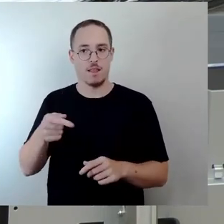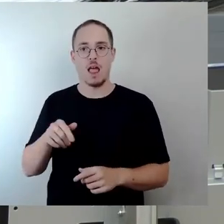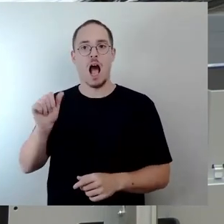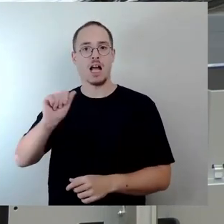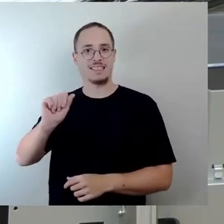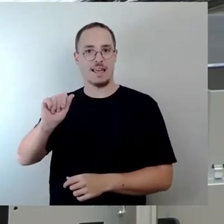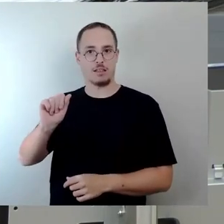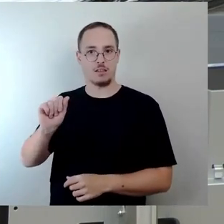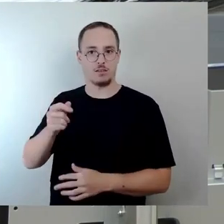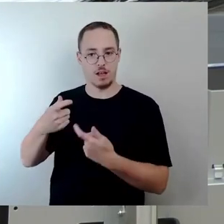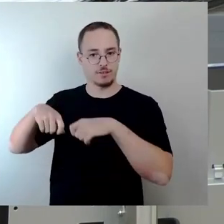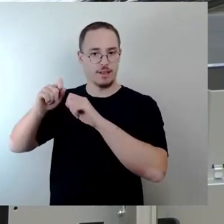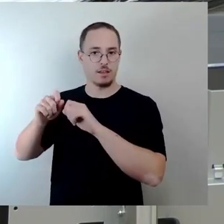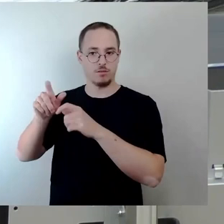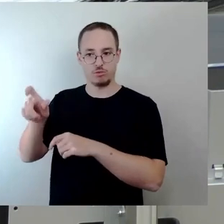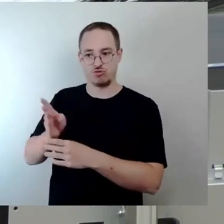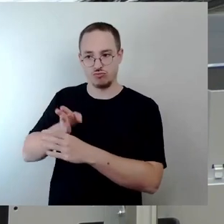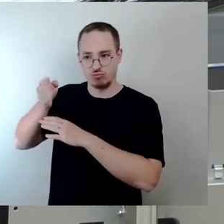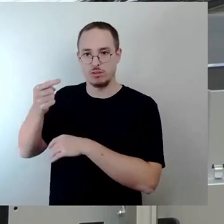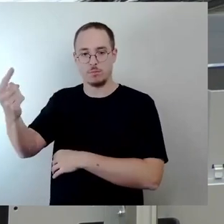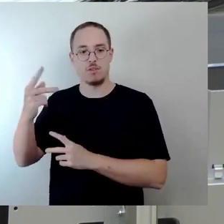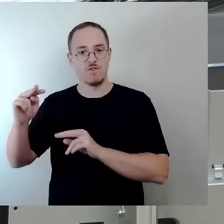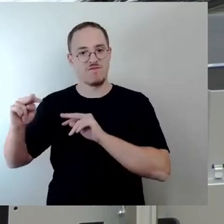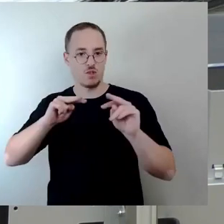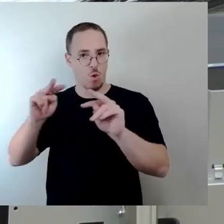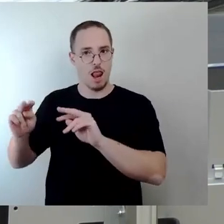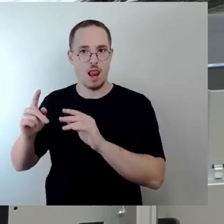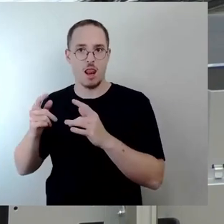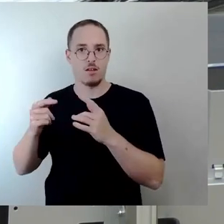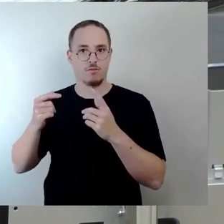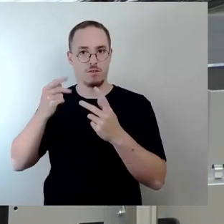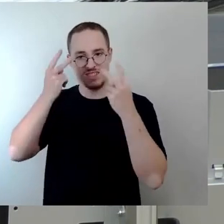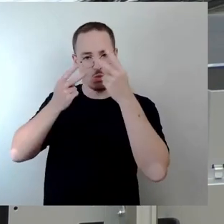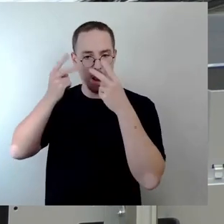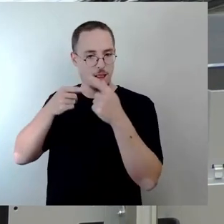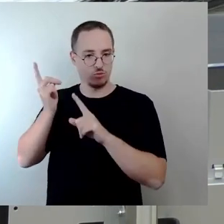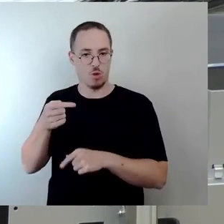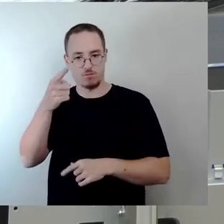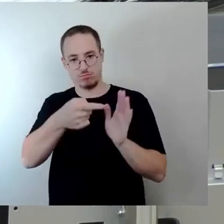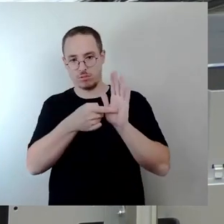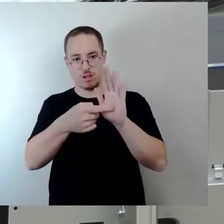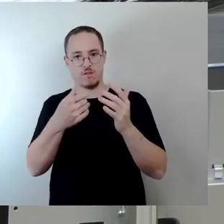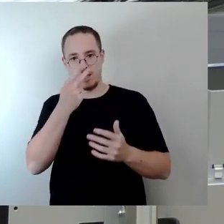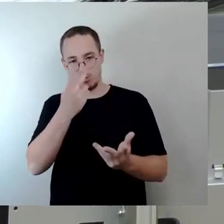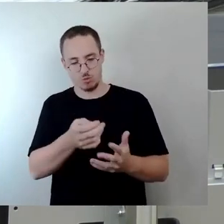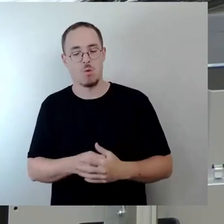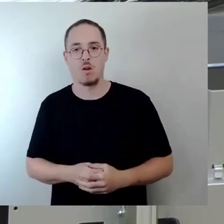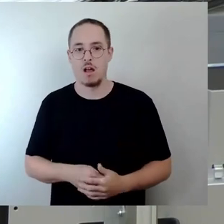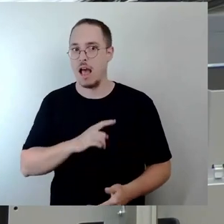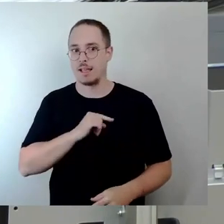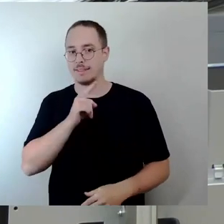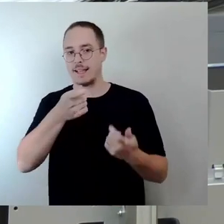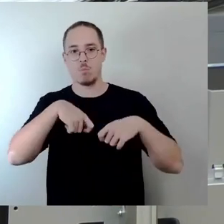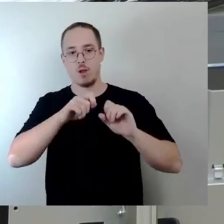außer von der Deferienzstraße wird dieser Baukörper nicht zu sehen sein. Er verschwindet hinter den Bäumen, hinter der Vegetation. Wir